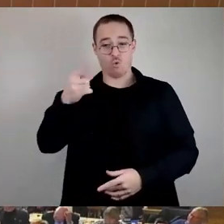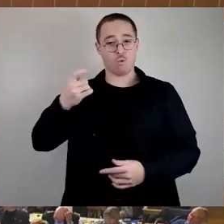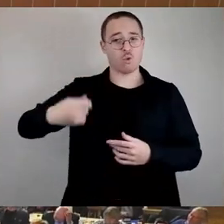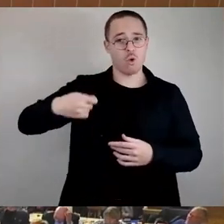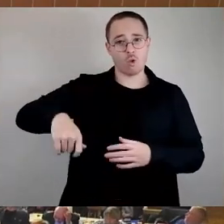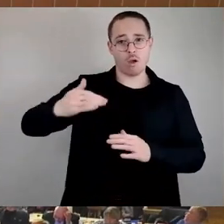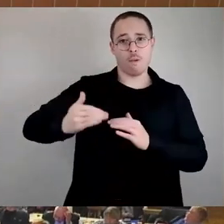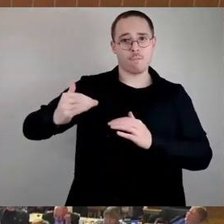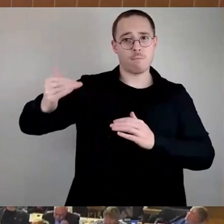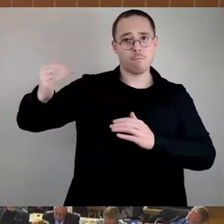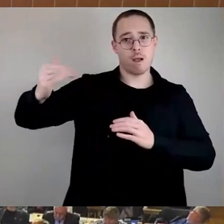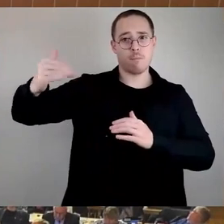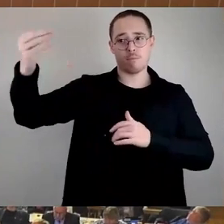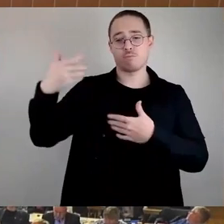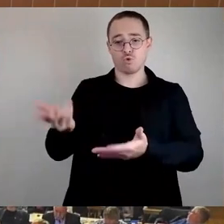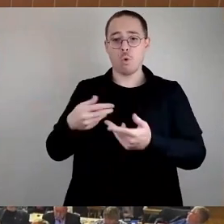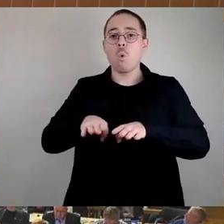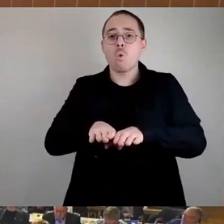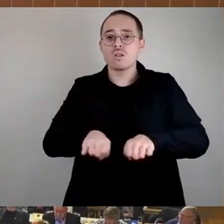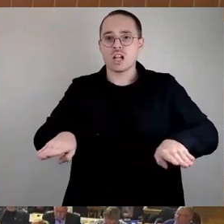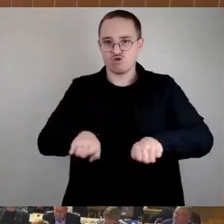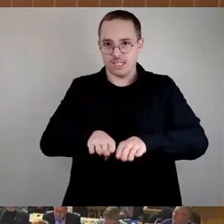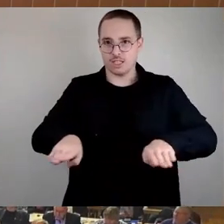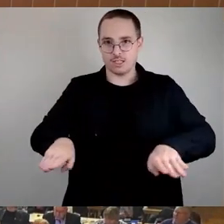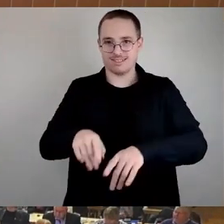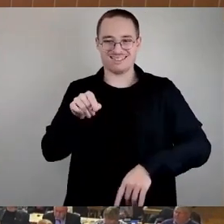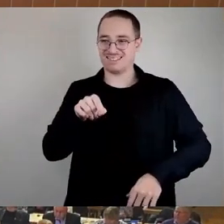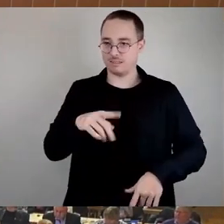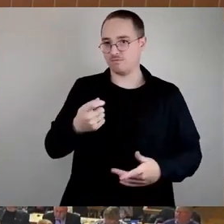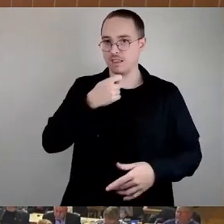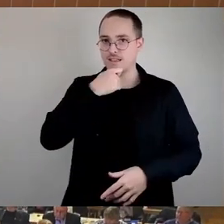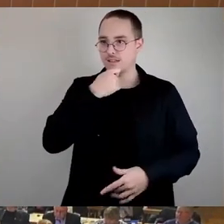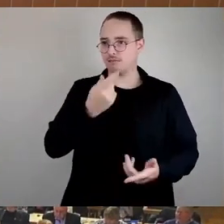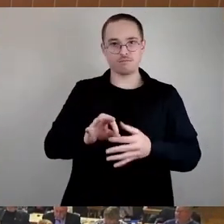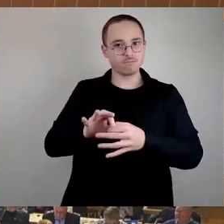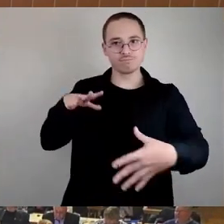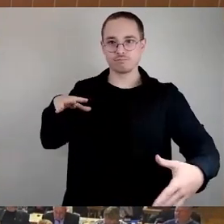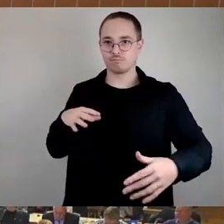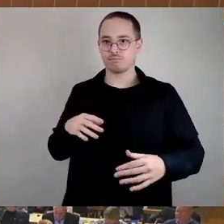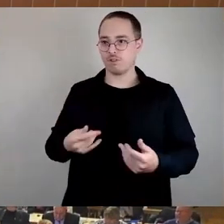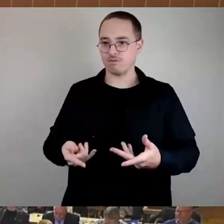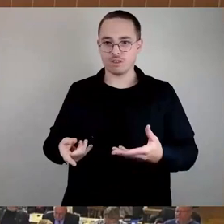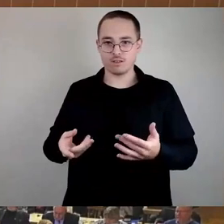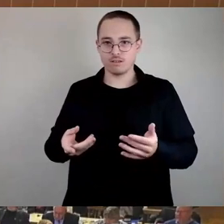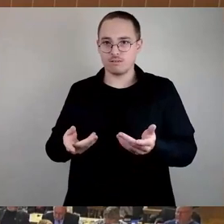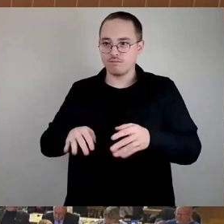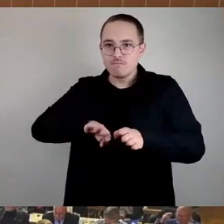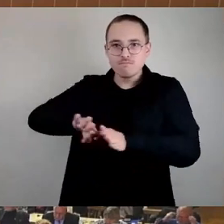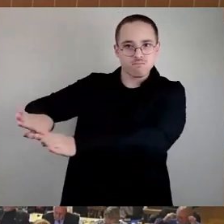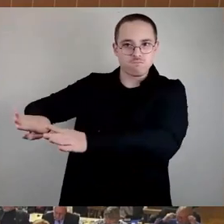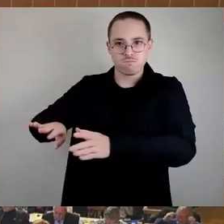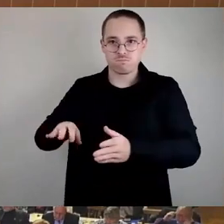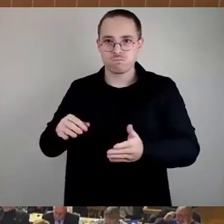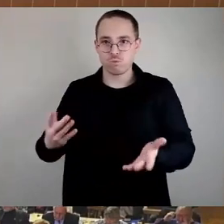Mittagessen aus. Und dort müssen wir was tun politisch. Nun kann das die Kommune allein nicht bezahlen. Ich verweise noch einmal darauf. Die technisch einfachste